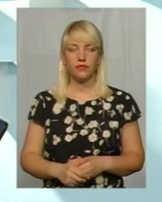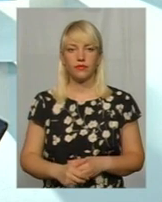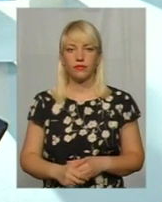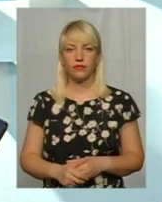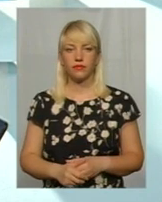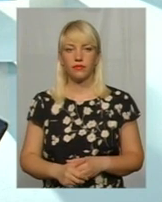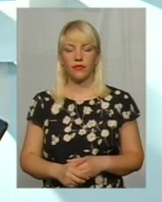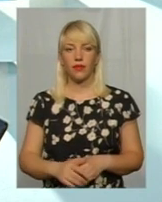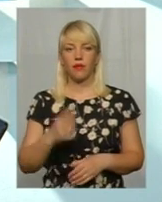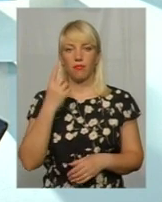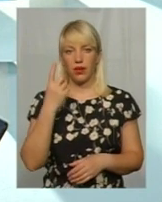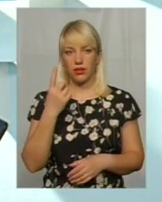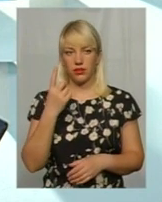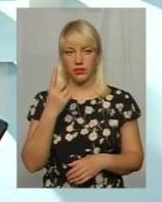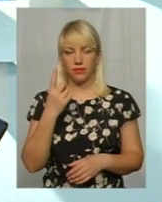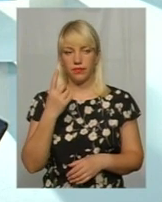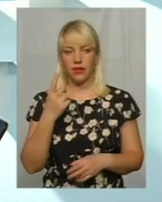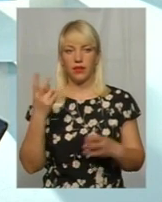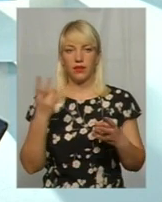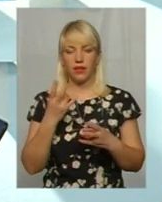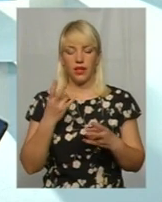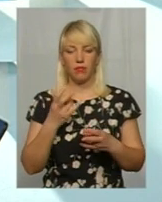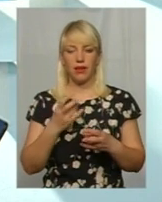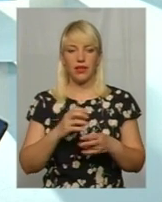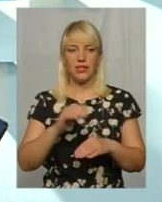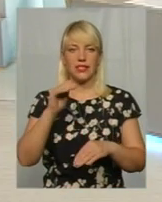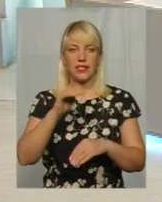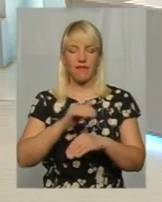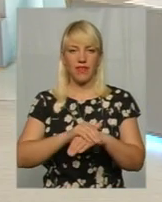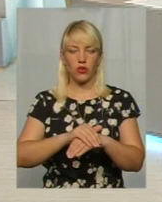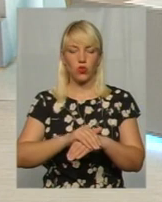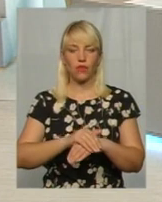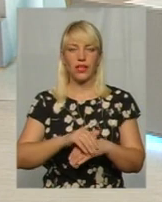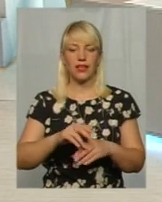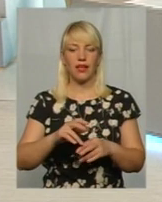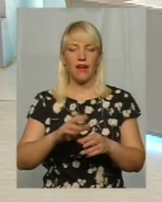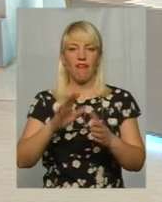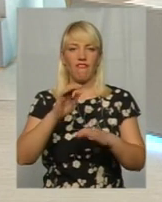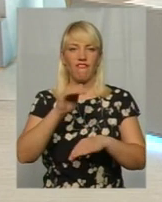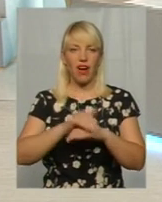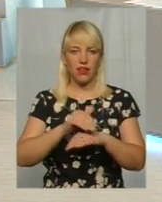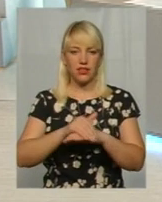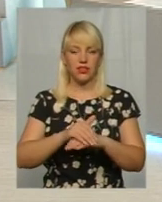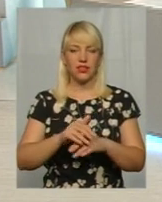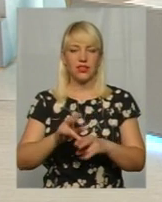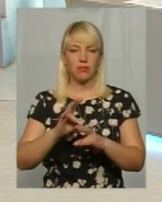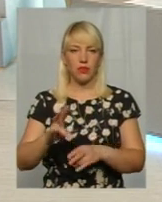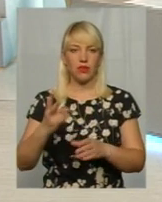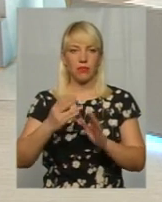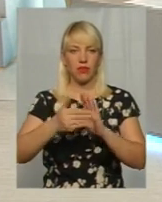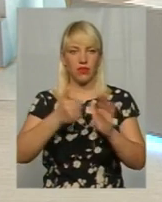державної влади. Перш за все, варто зафіксувати, власне, факт ушкоджень. Тобто, елементарно телефонується на 102,